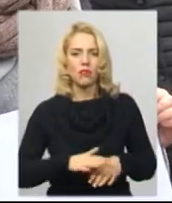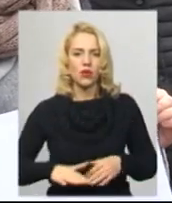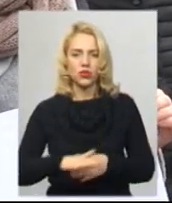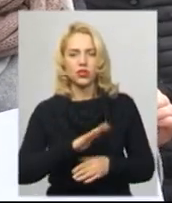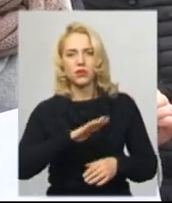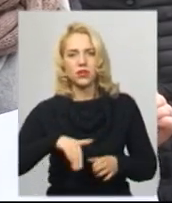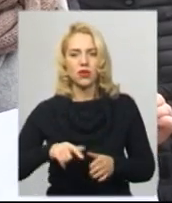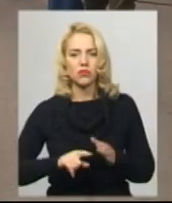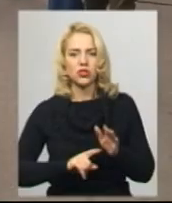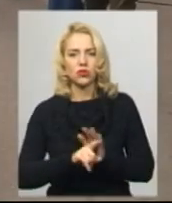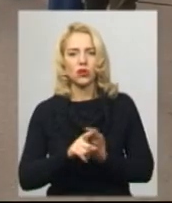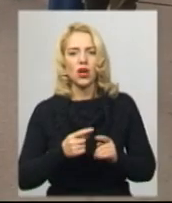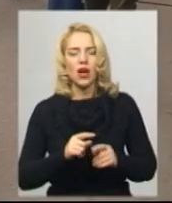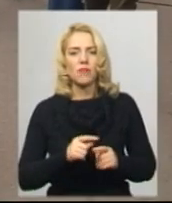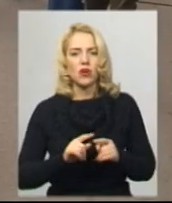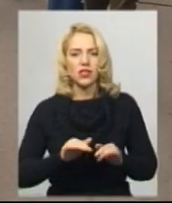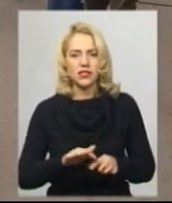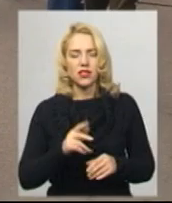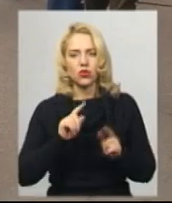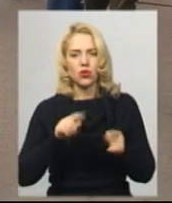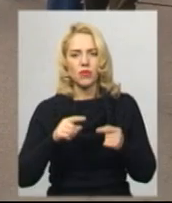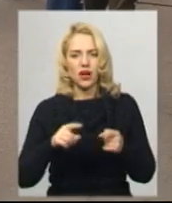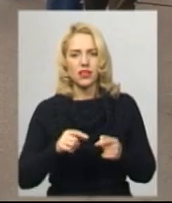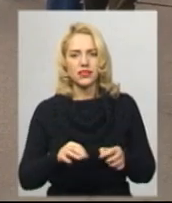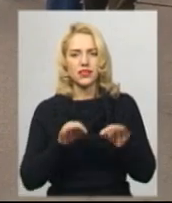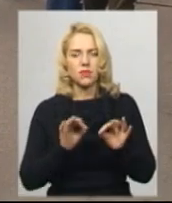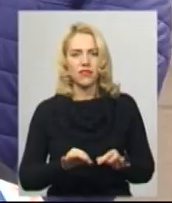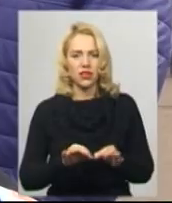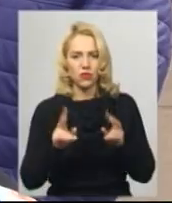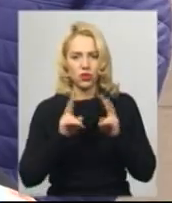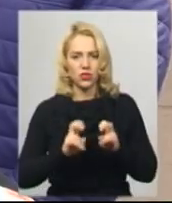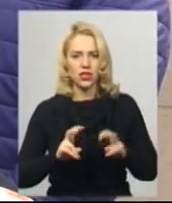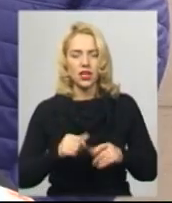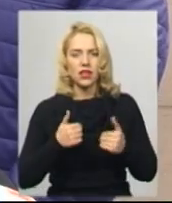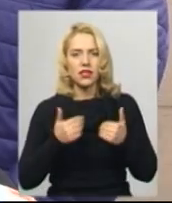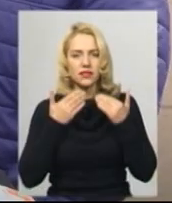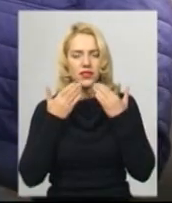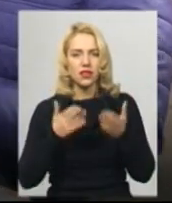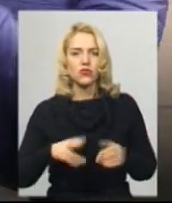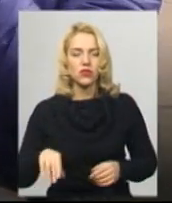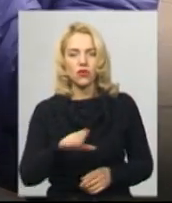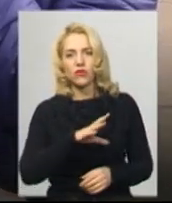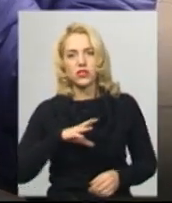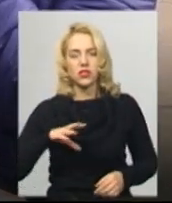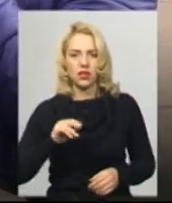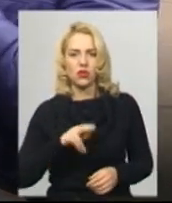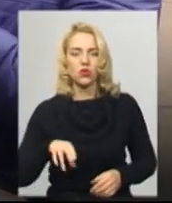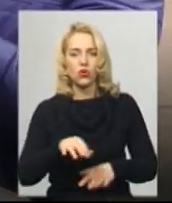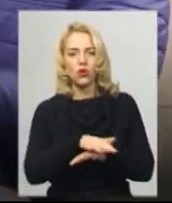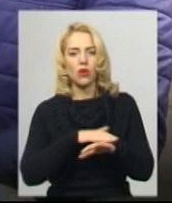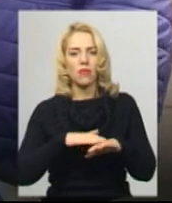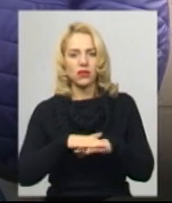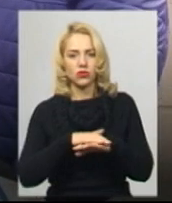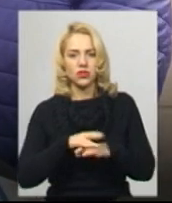Домагалися, за словами матері загиблої Наталії Чорнобай, справедливого розслідування. Я звертаюся до всіх, до громадськості,